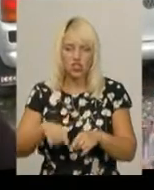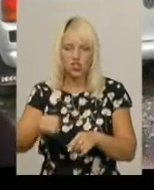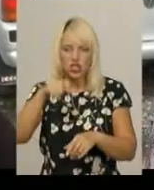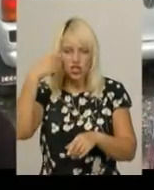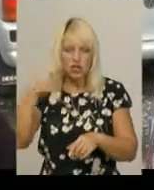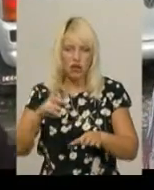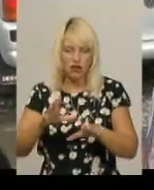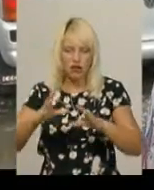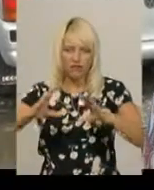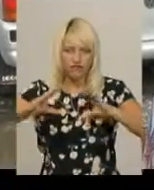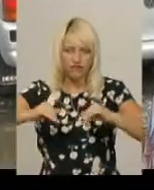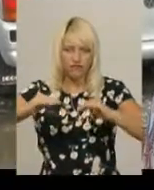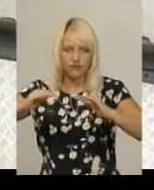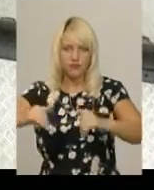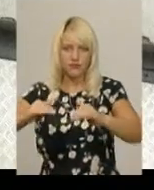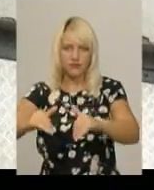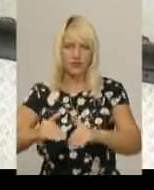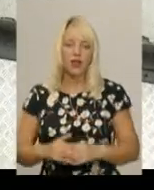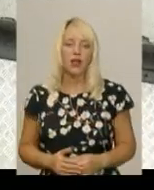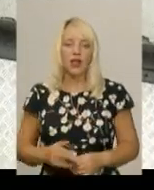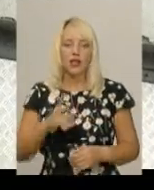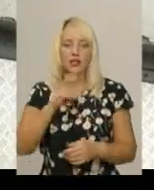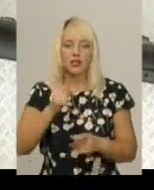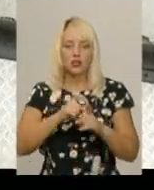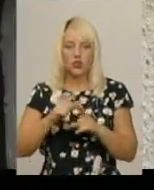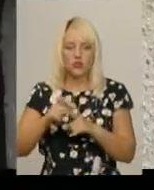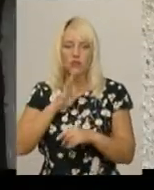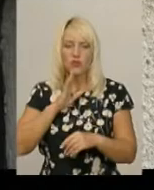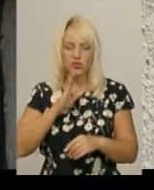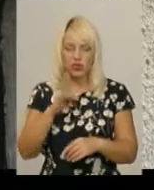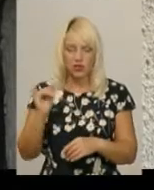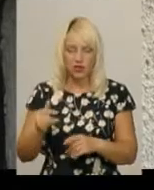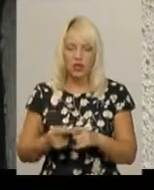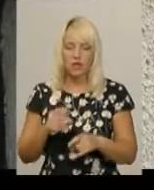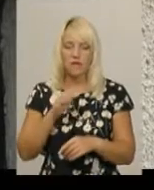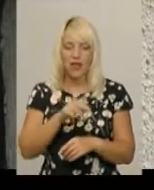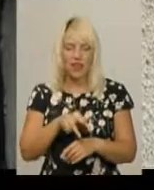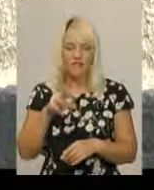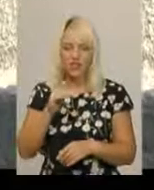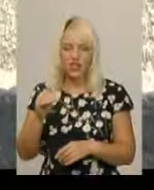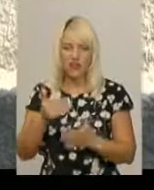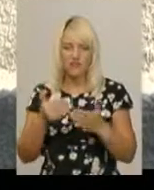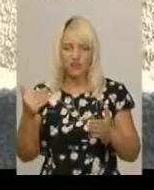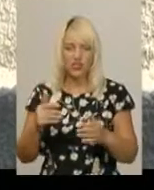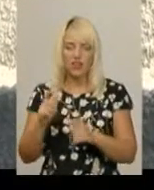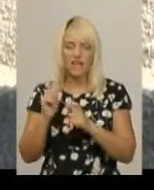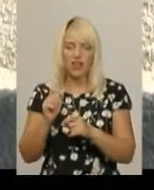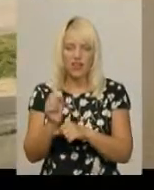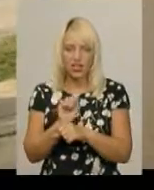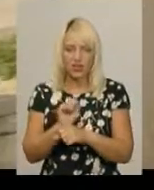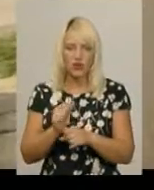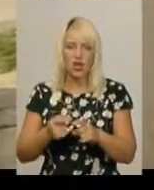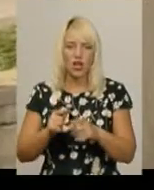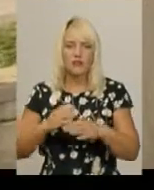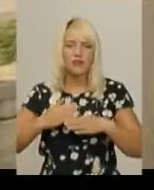хочуть. Скільки хочуть, стільки беруть. За словами місцевої жительки стріхівців Марії Федишиної, від вантажівок помешкання вкривається тріщинами.